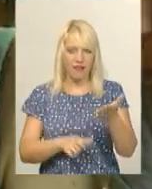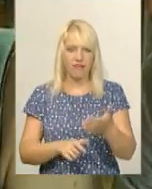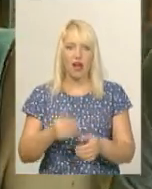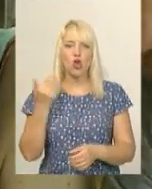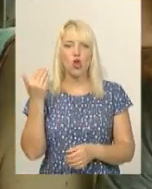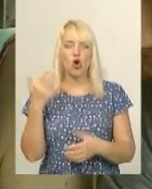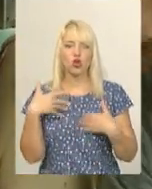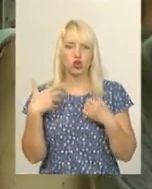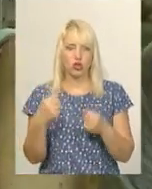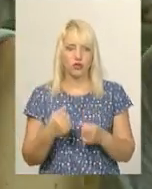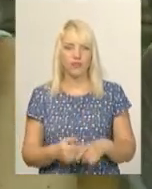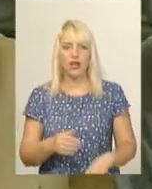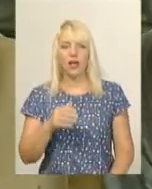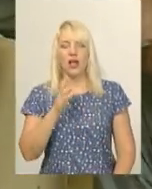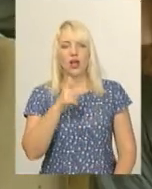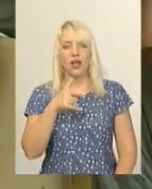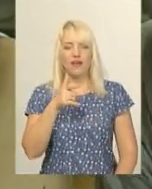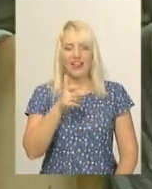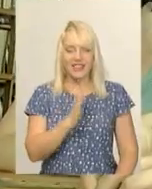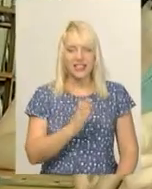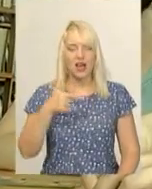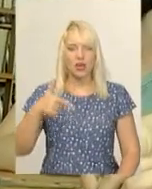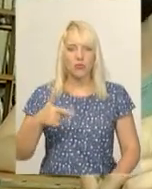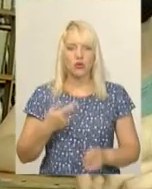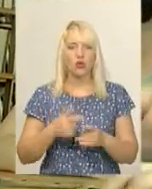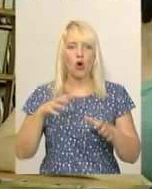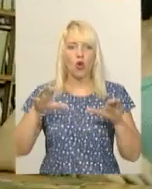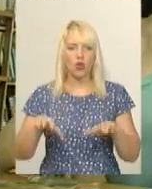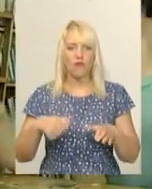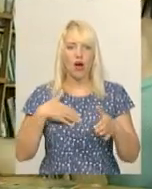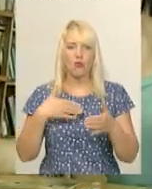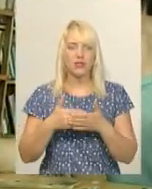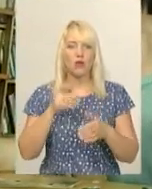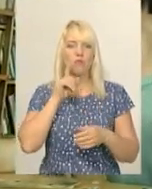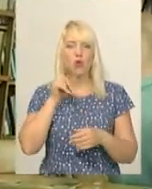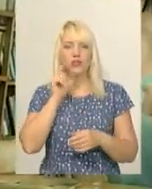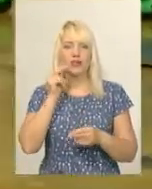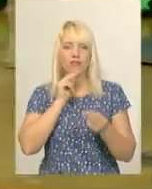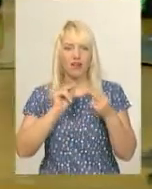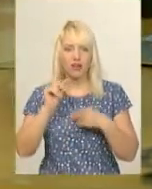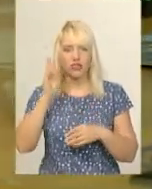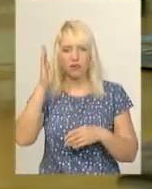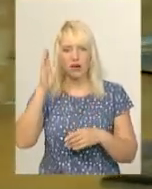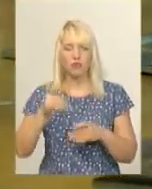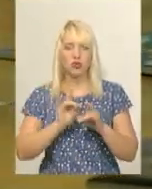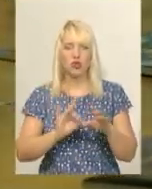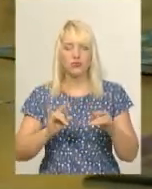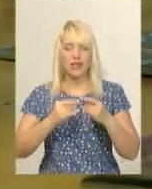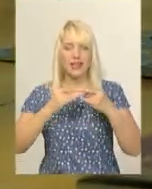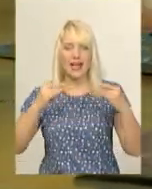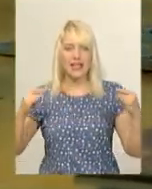Владислав Грибенюк – голова громадської організації «Молодь за краще майбутнє» і організатор турніру. Розповідає про настільну гру